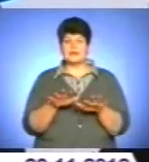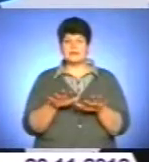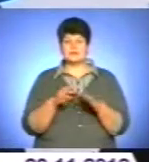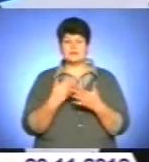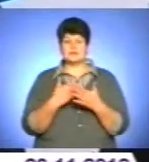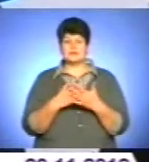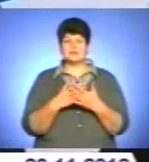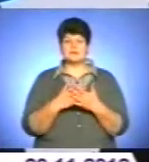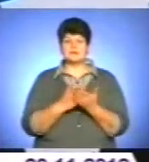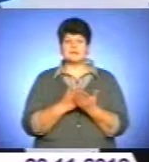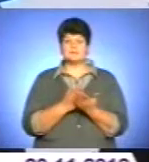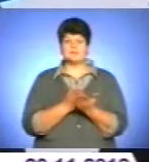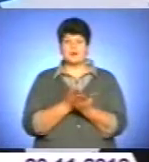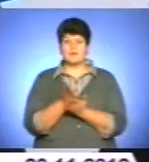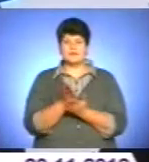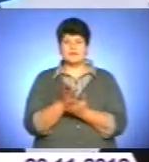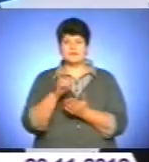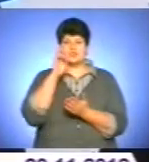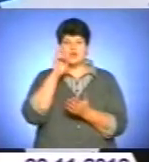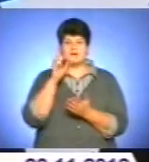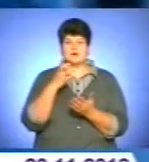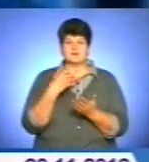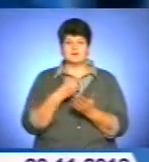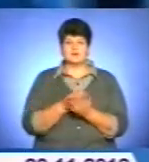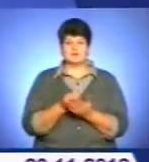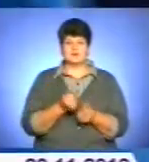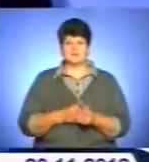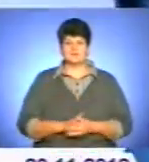зараз спрямовуємо, держава спрямовує свій погляд.